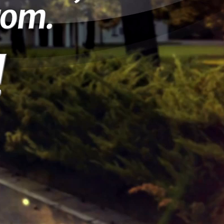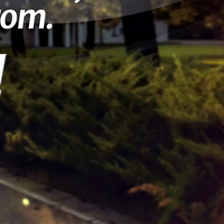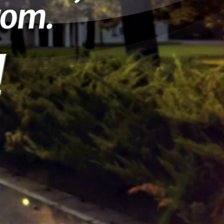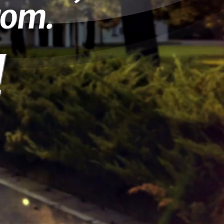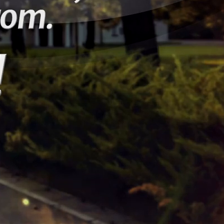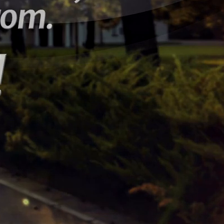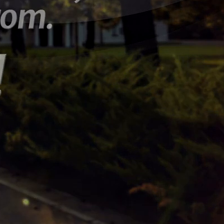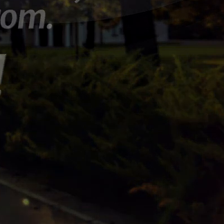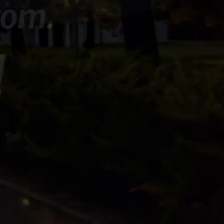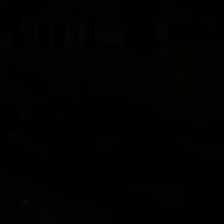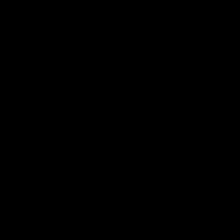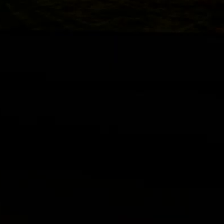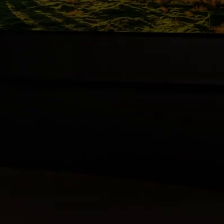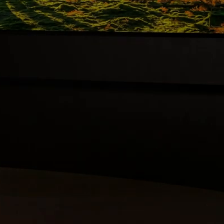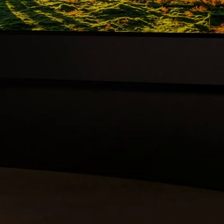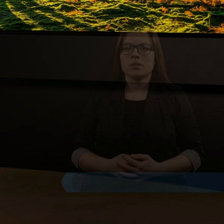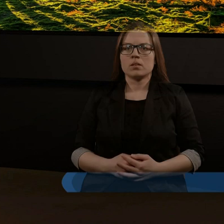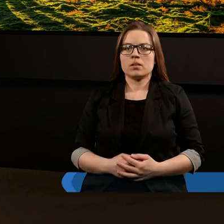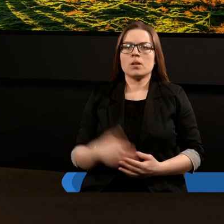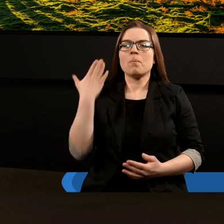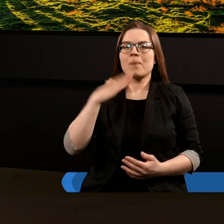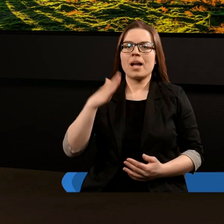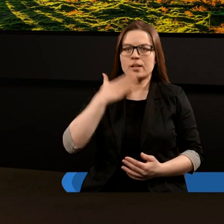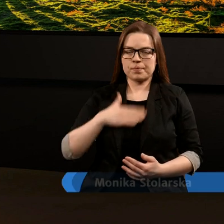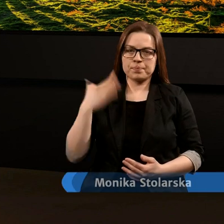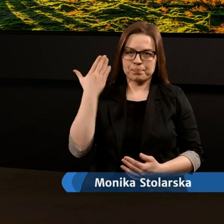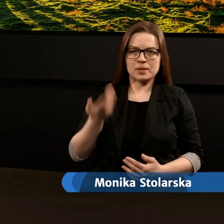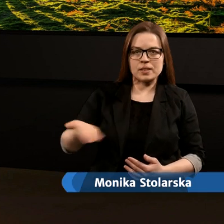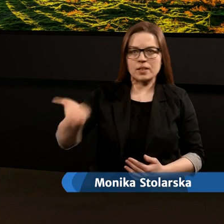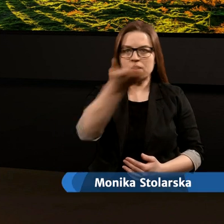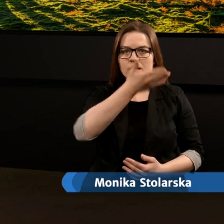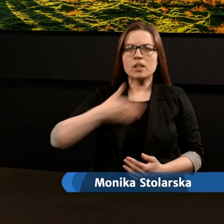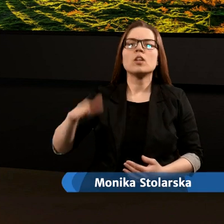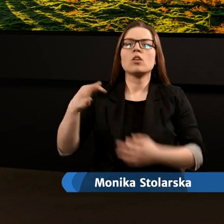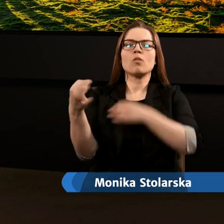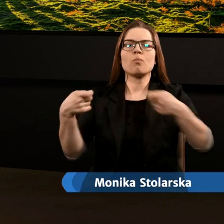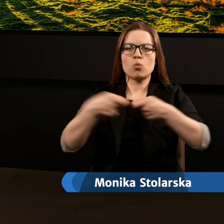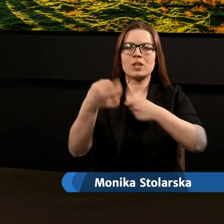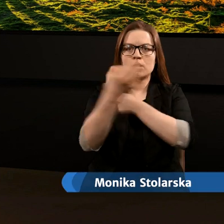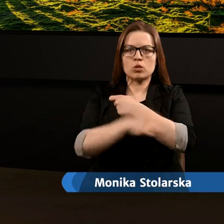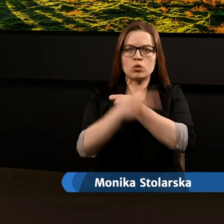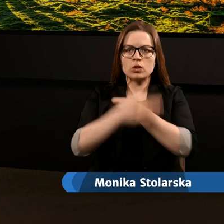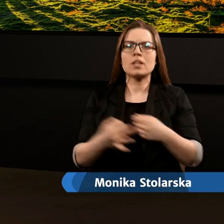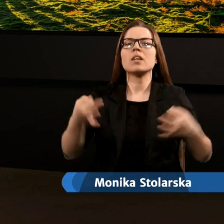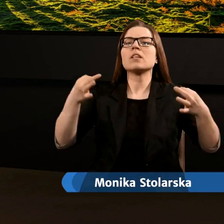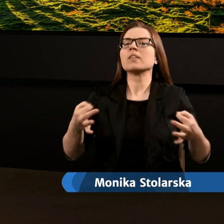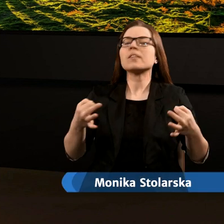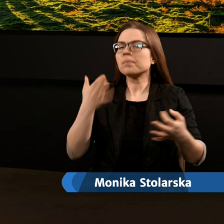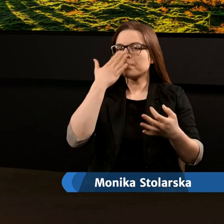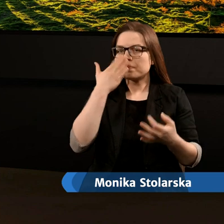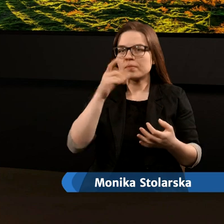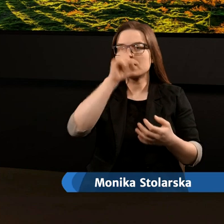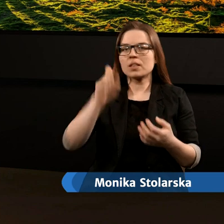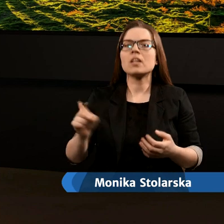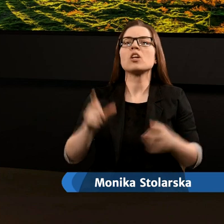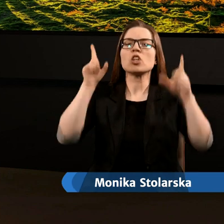Dziękujemy. Bardzo mi miło przywitać Was wszystkich na naszym wspólnym studium. Dzisiaj zajmować